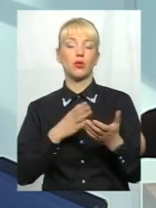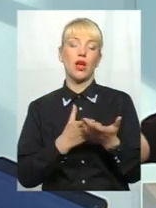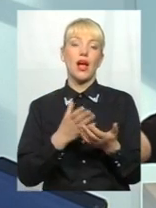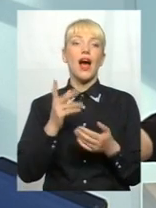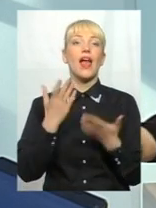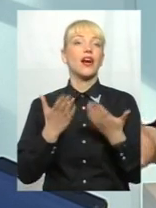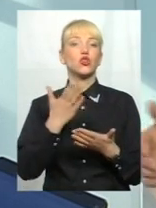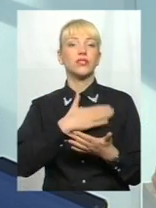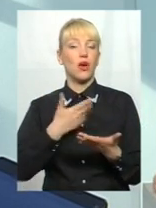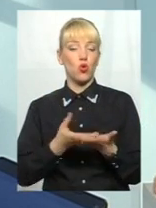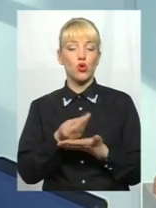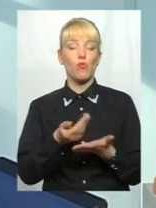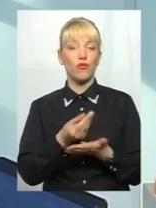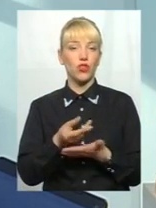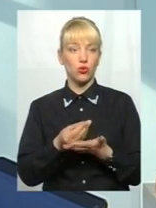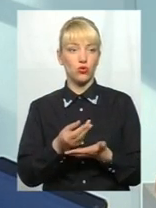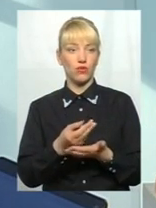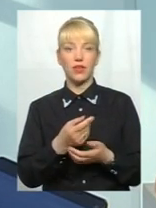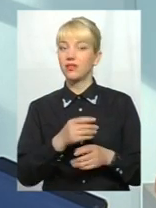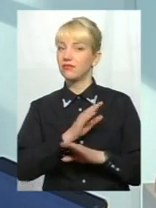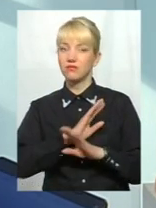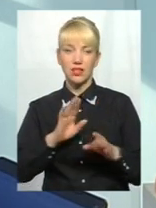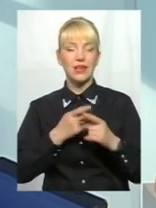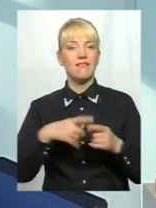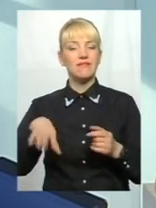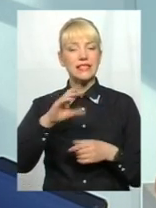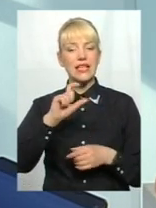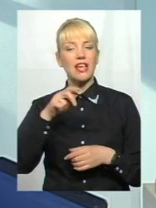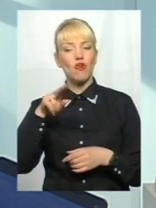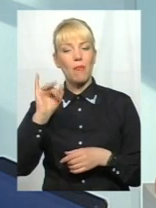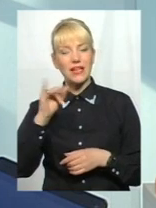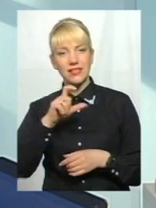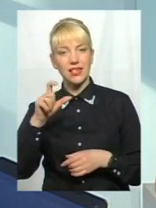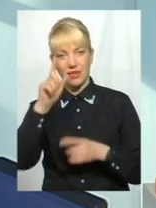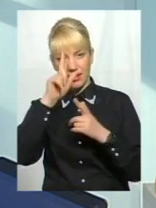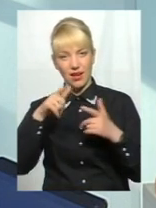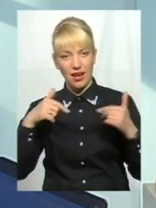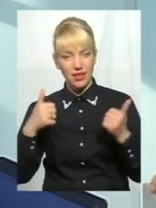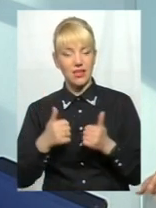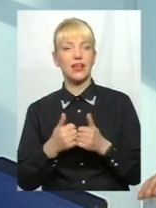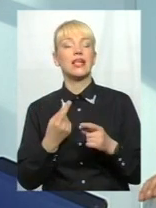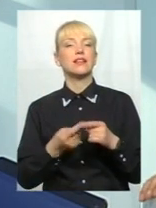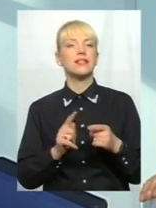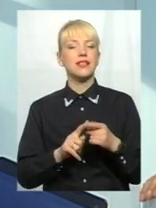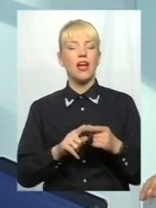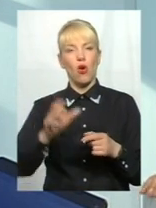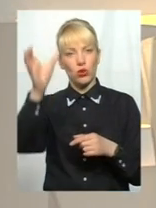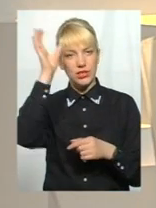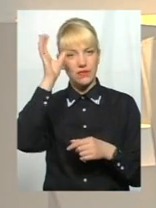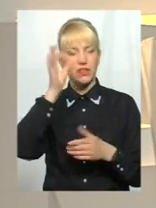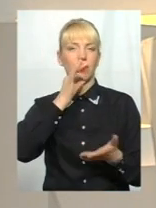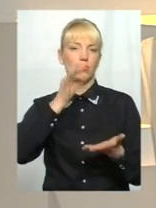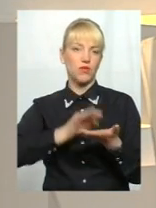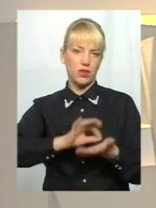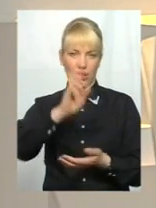захочуть вони фінансувати. Тобто, у всіх країнах європейських справа освіти – це справа держави. Це повинна бути захищена субвенція